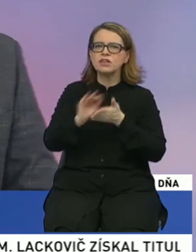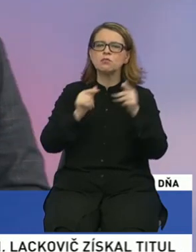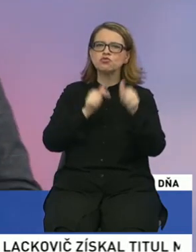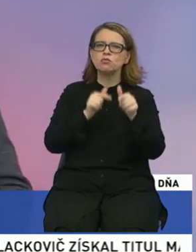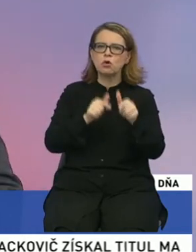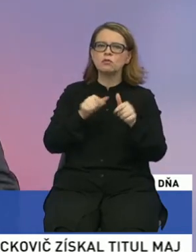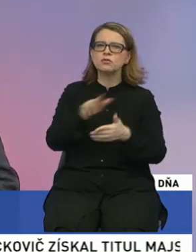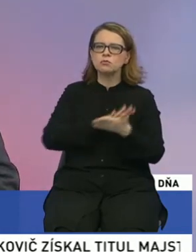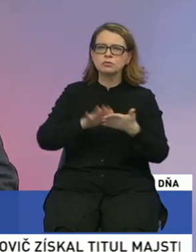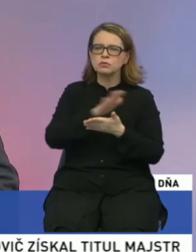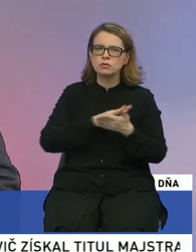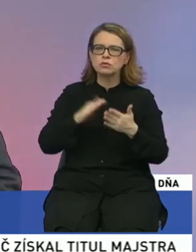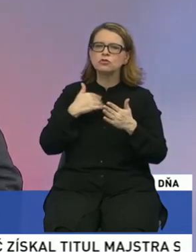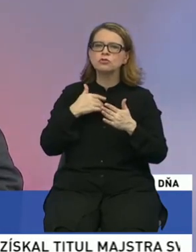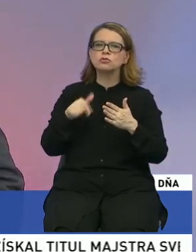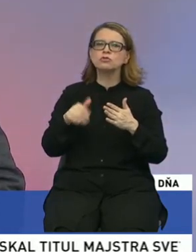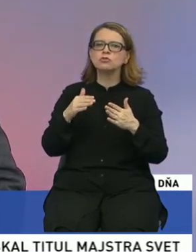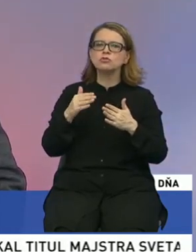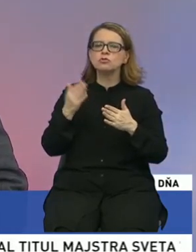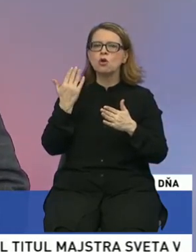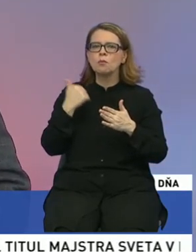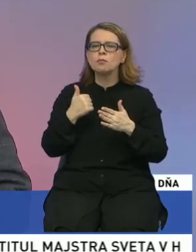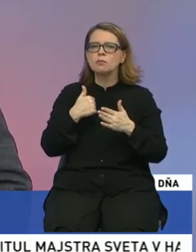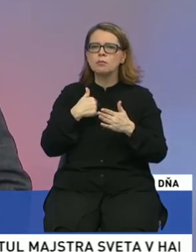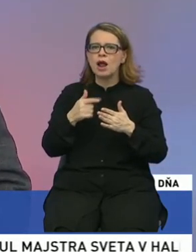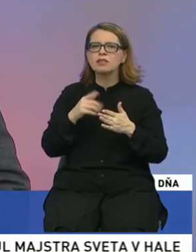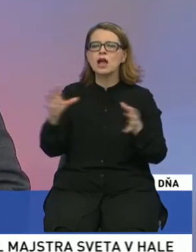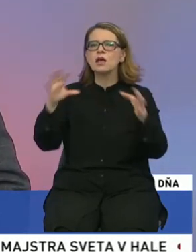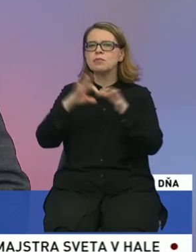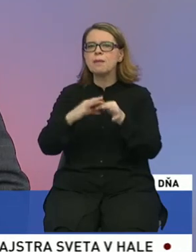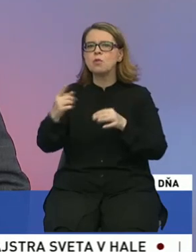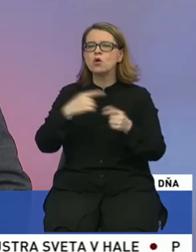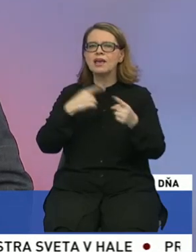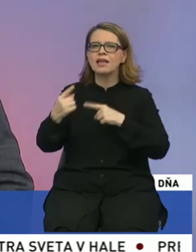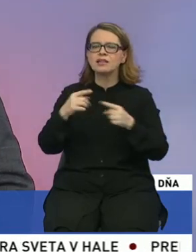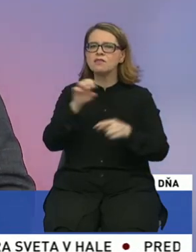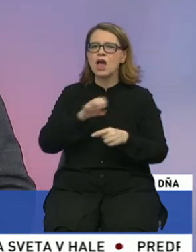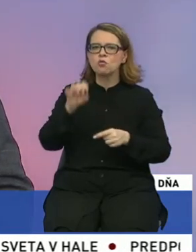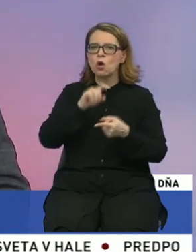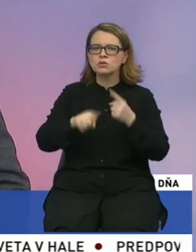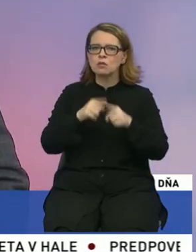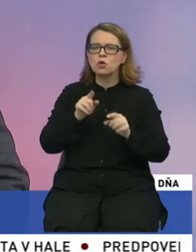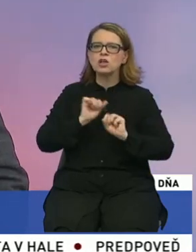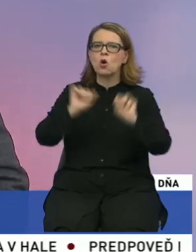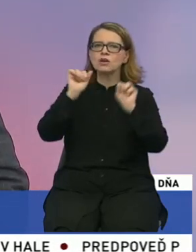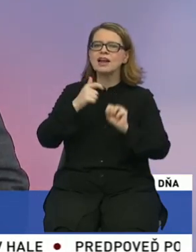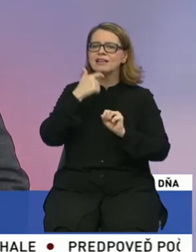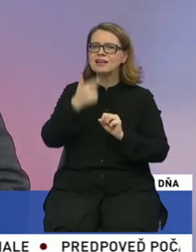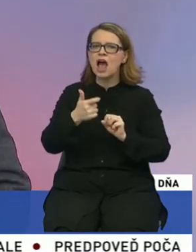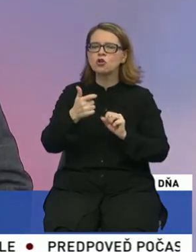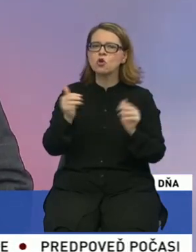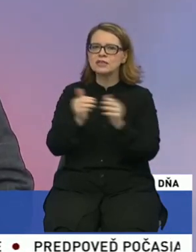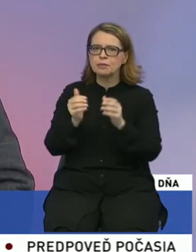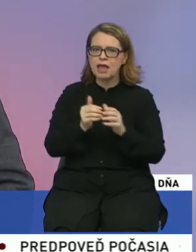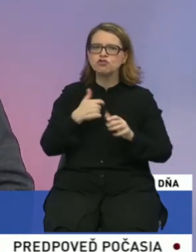v tejto oblasti z domu. Taký prielom v európskej politike ochrany národnostných menšín, že sme